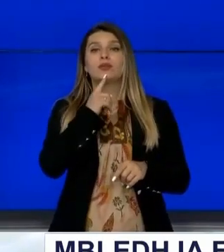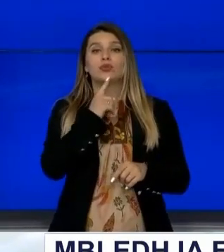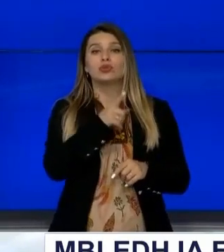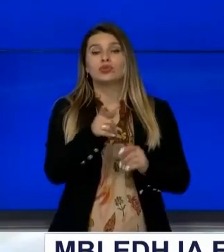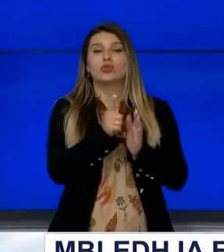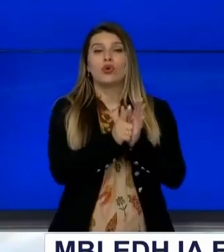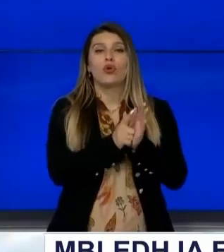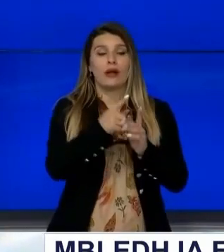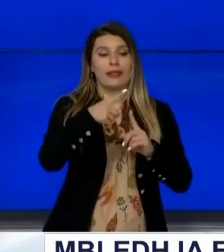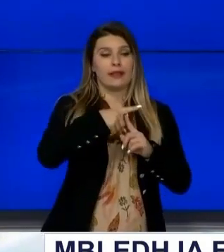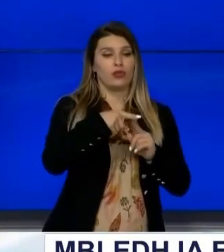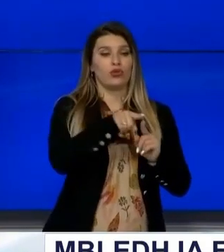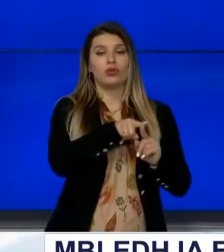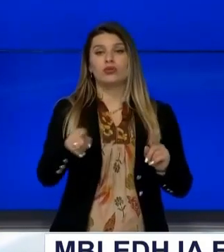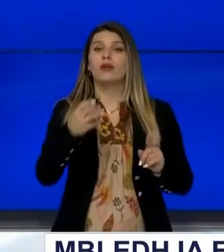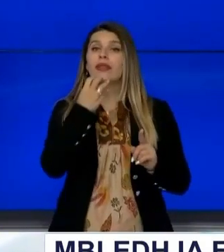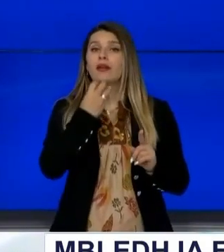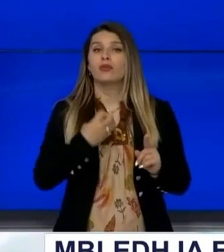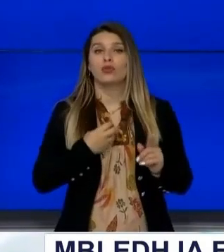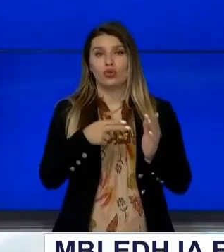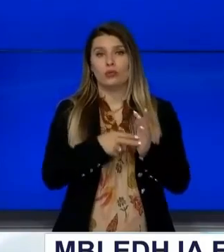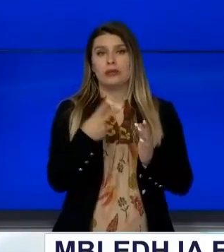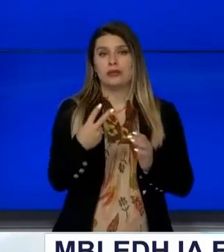periudën të etor djetor të vitit 2020